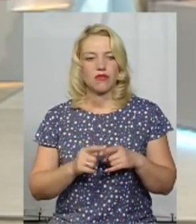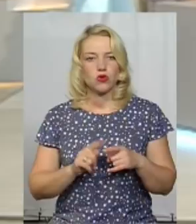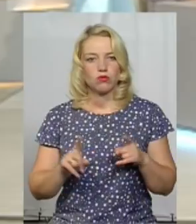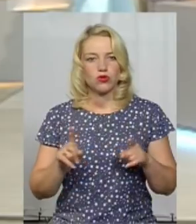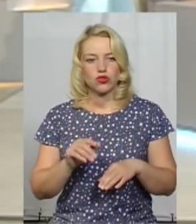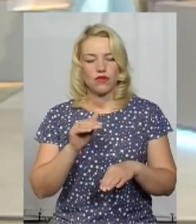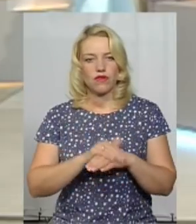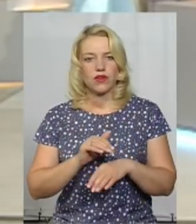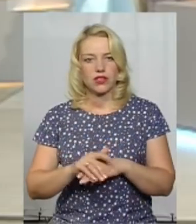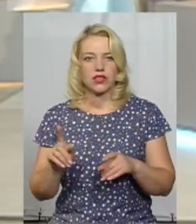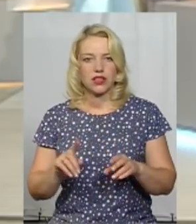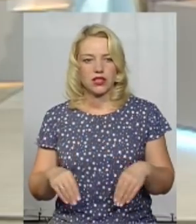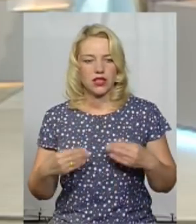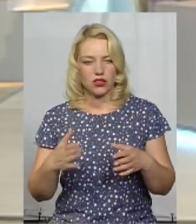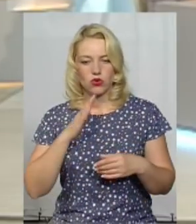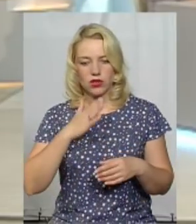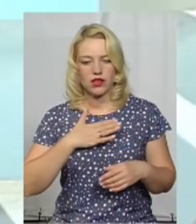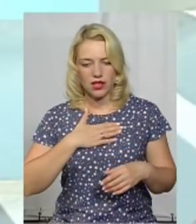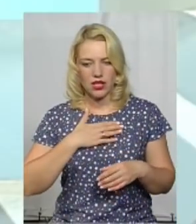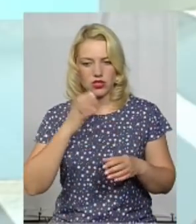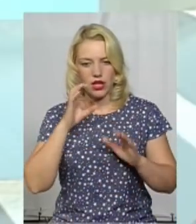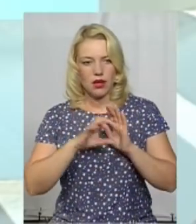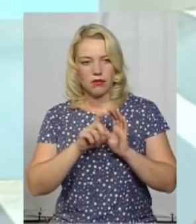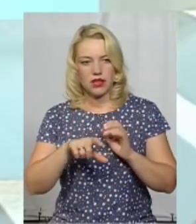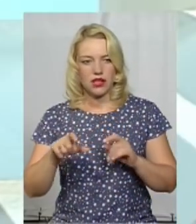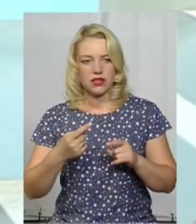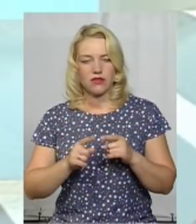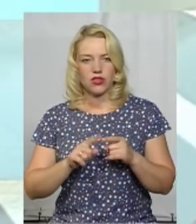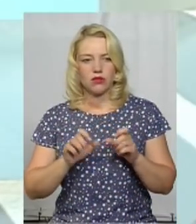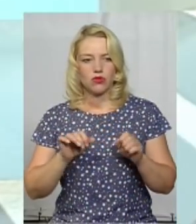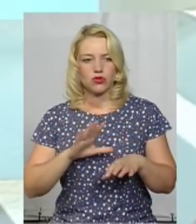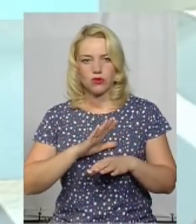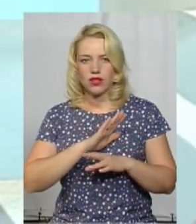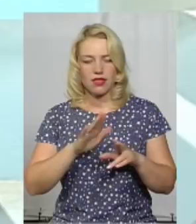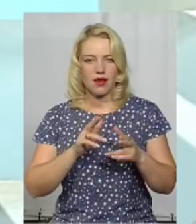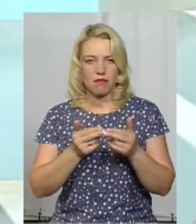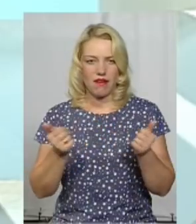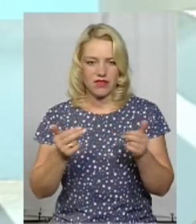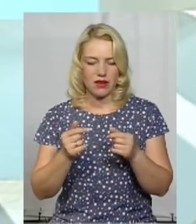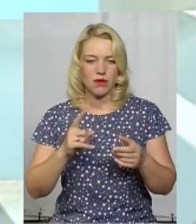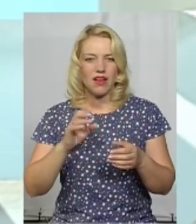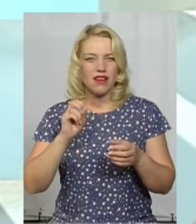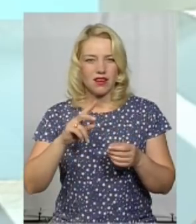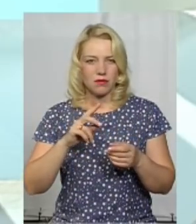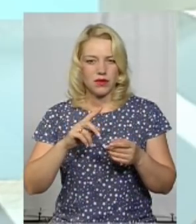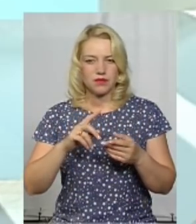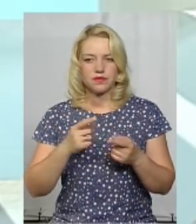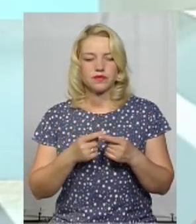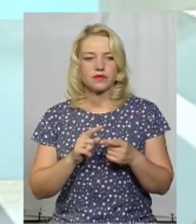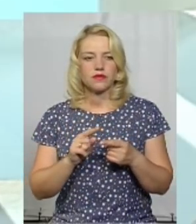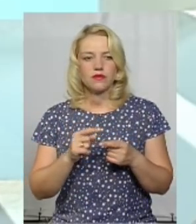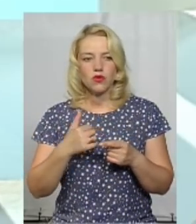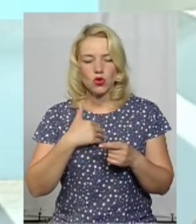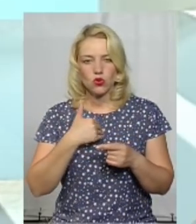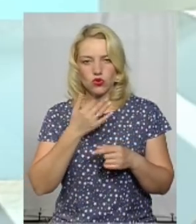часто факти, які надають наші підлеглі самопсихічних хворів, вони можуть бути неправдивими і викриленими. І я хочу